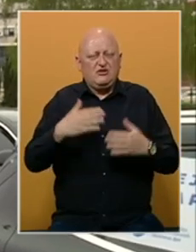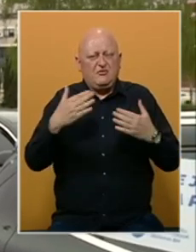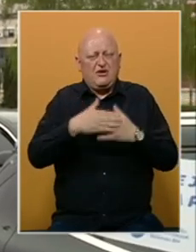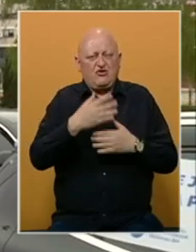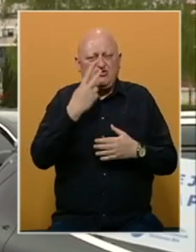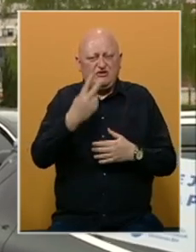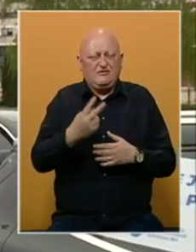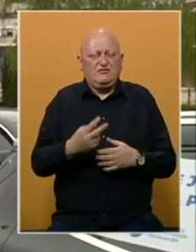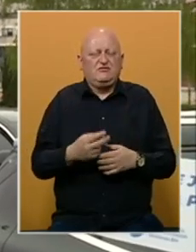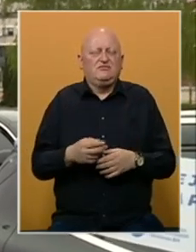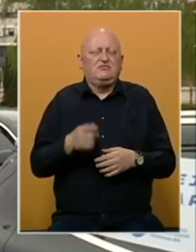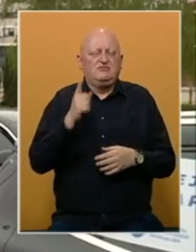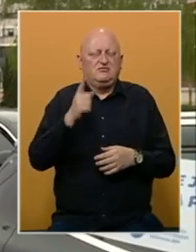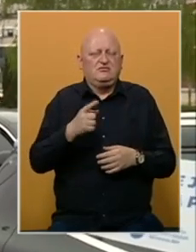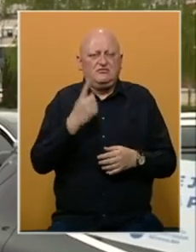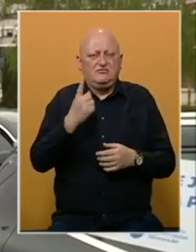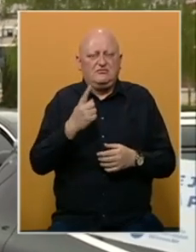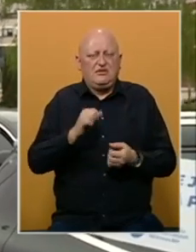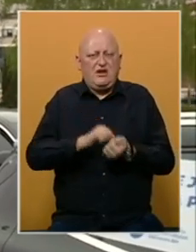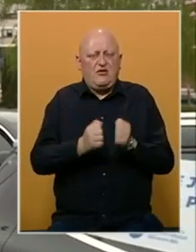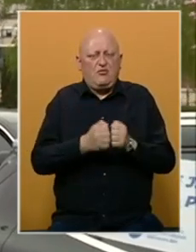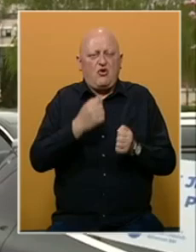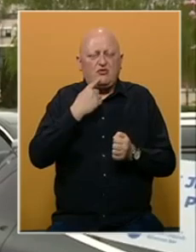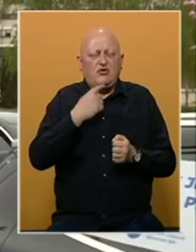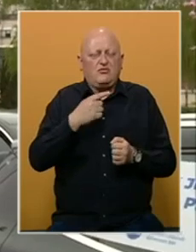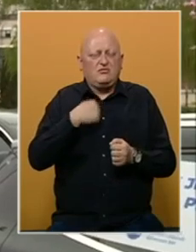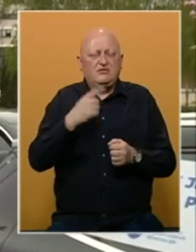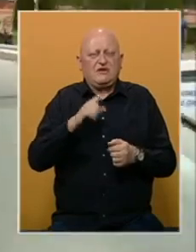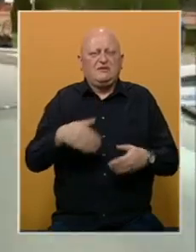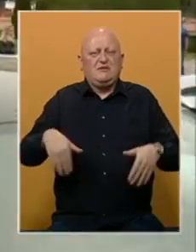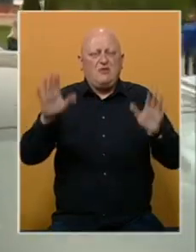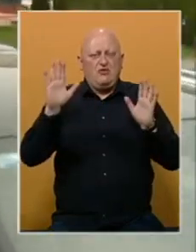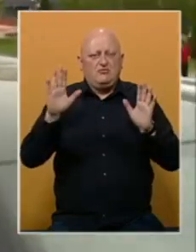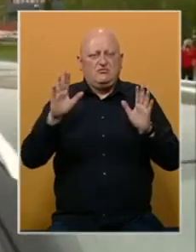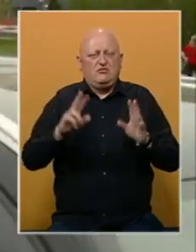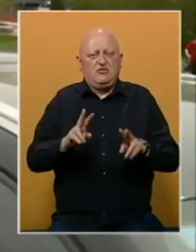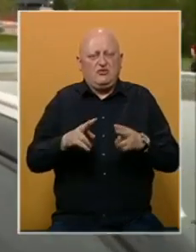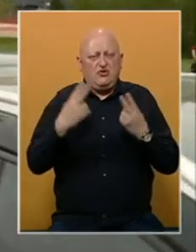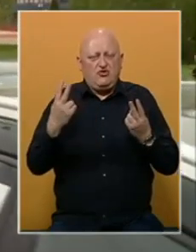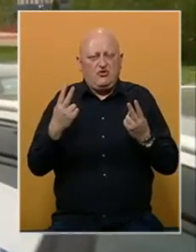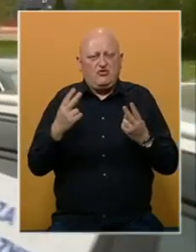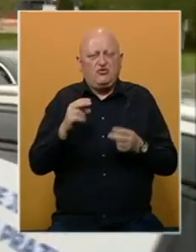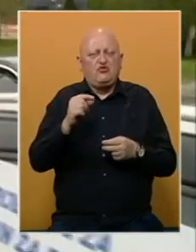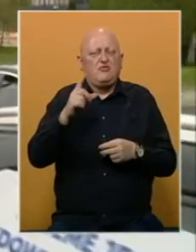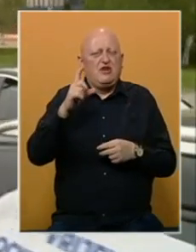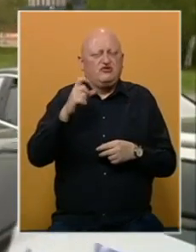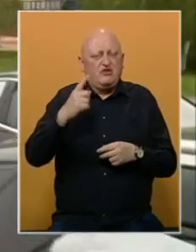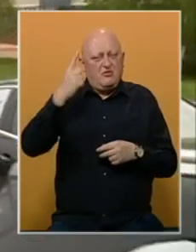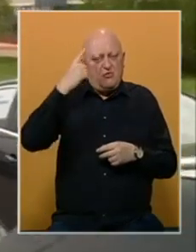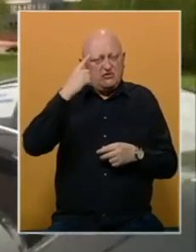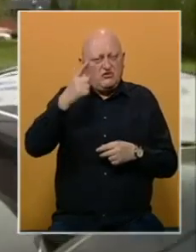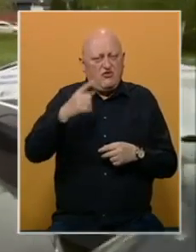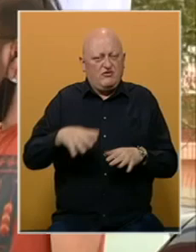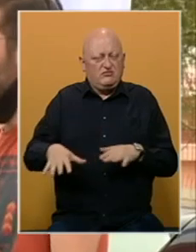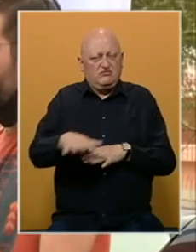i da je to jedna borba od koje mi ne smijemo odustrati. Novinarka i aktivistica Rubina Čengić pocijetila je da u